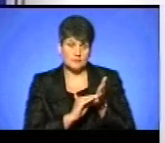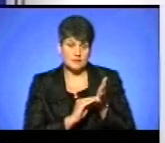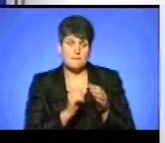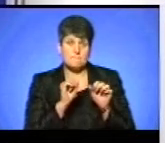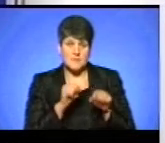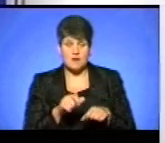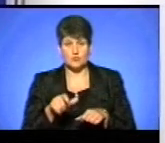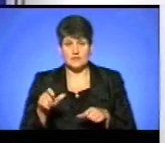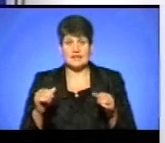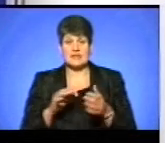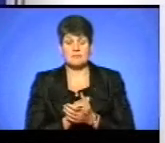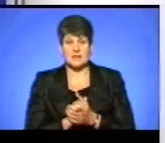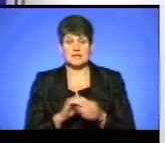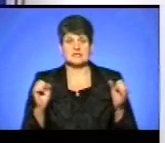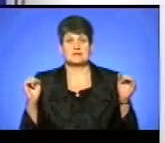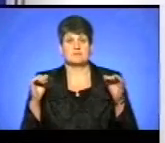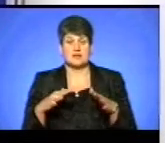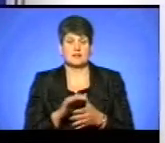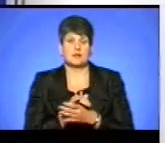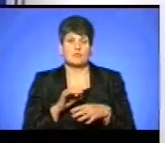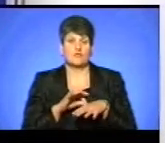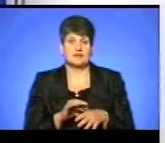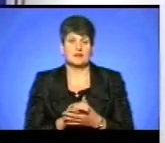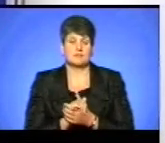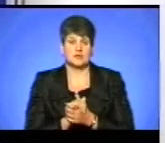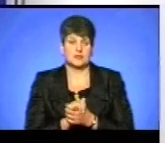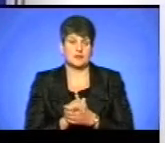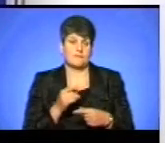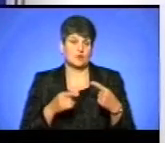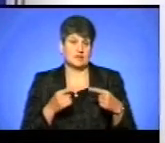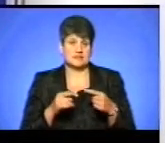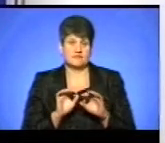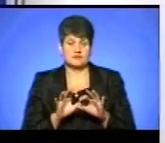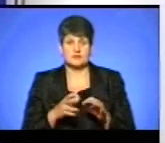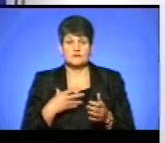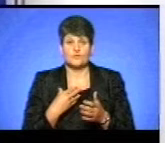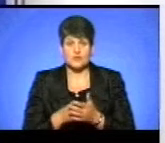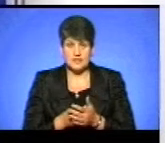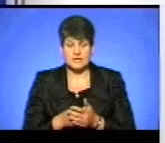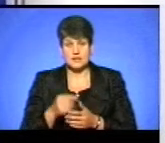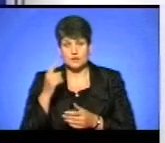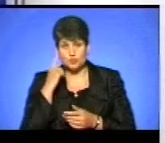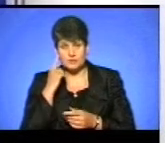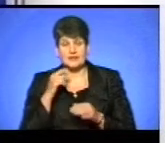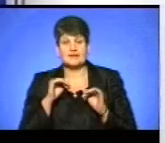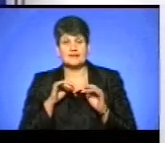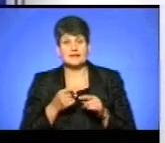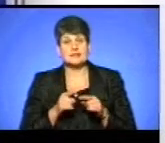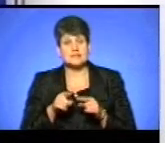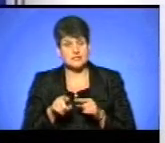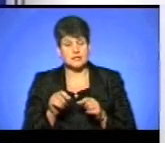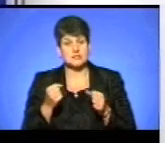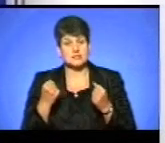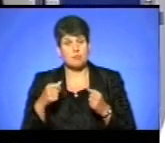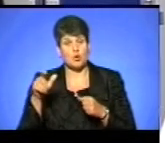громадян на мирне зібрання, на проведення мирних протестів, висловлення своєї думки. Я хочу сказати, що дії оцих спортсменів, вони є в великій